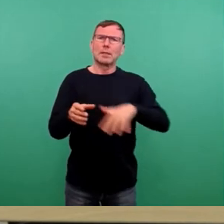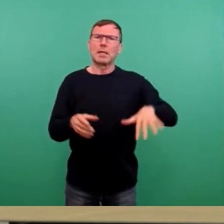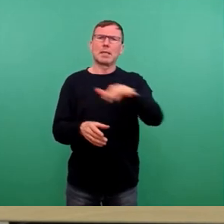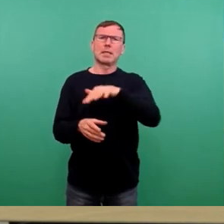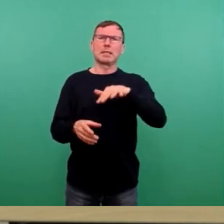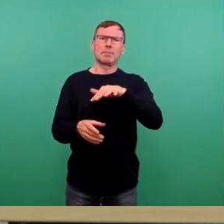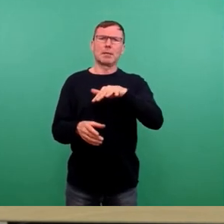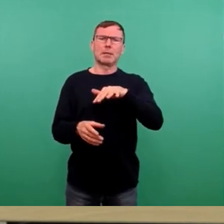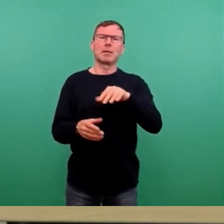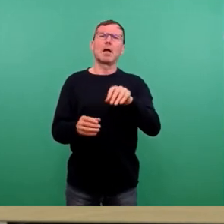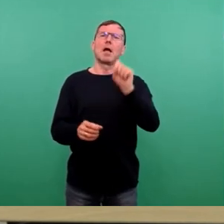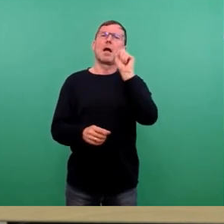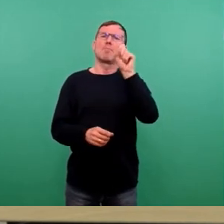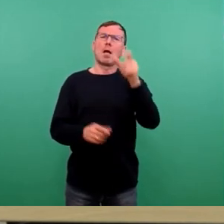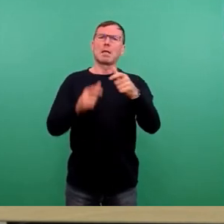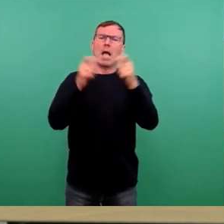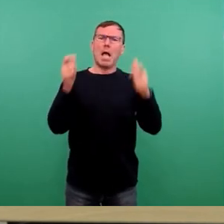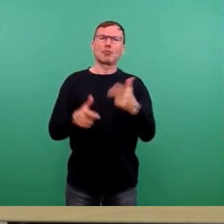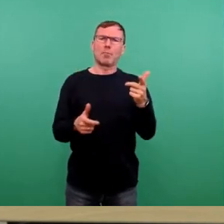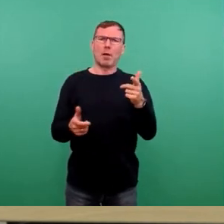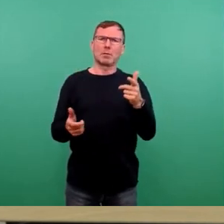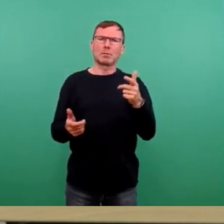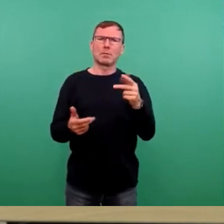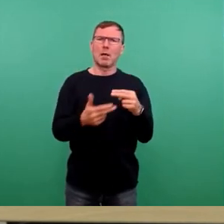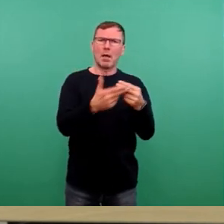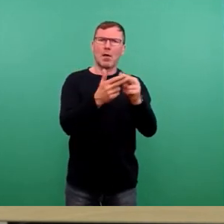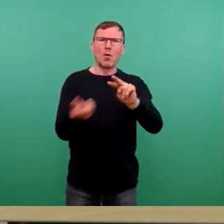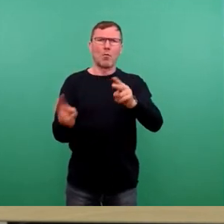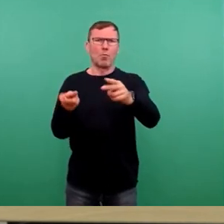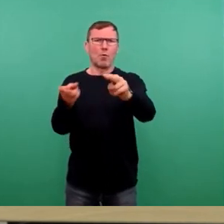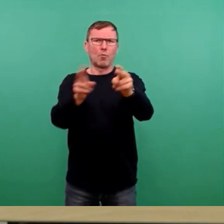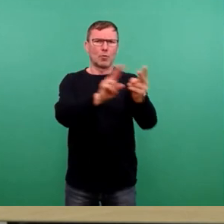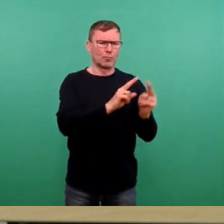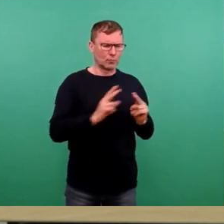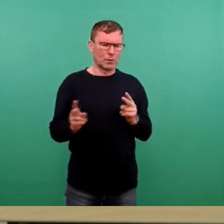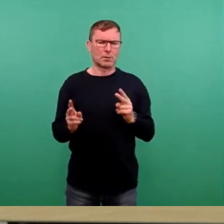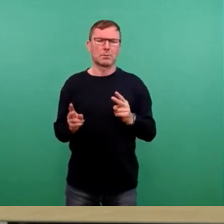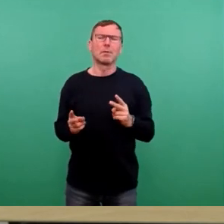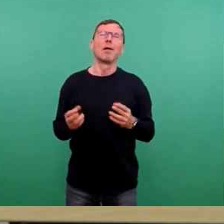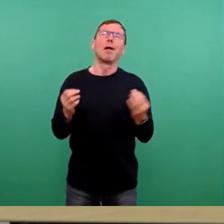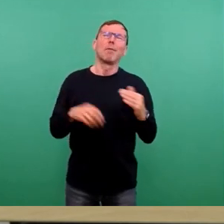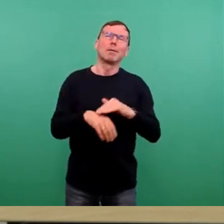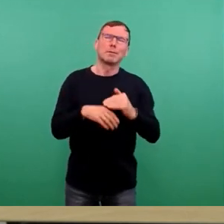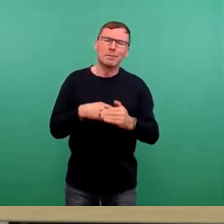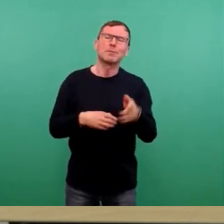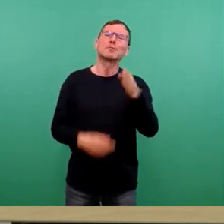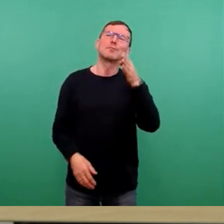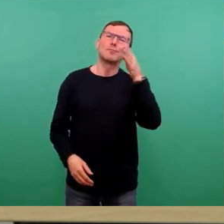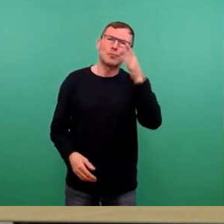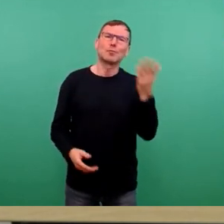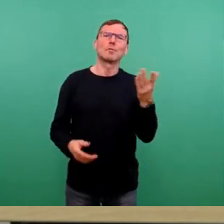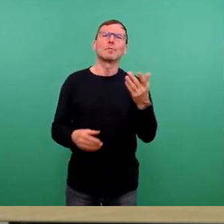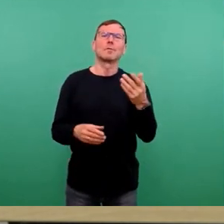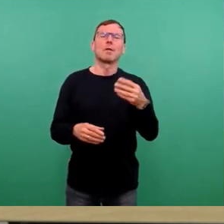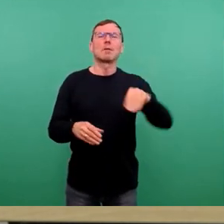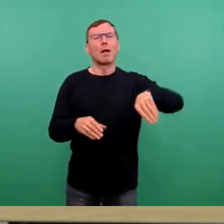Parkautomaten darauf umzurüsten, dass dann eben in Zukunft mit Kredit-